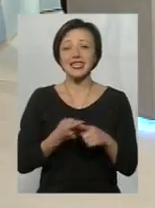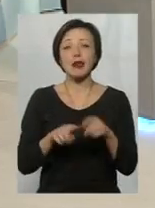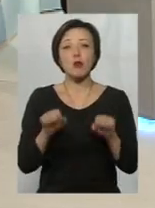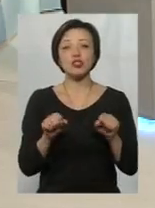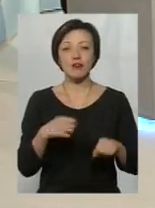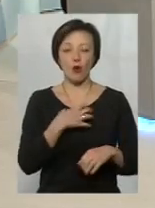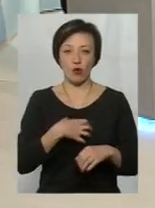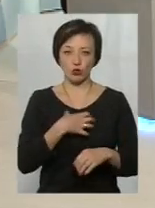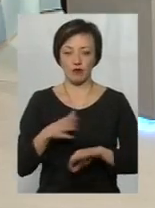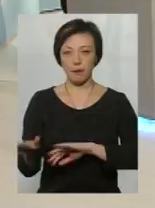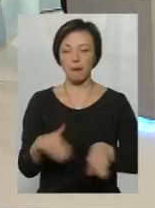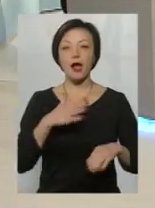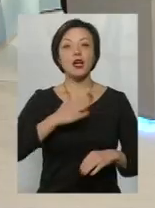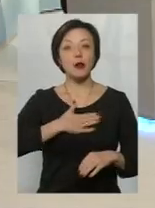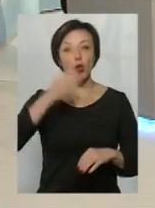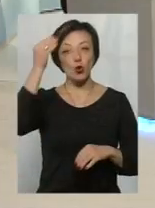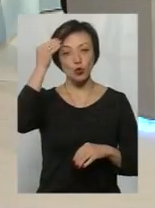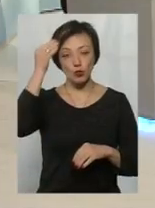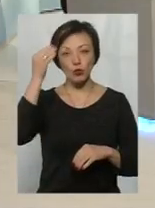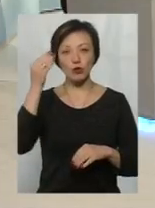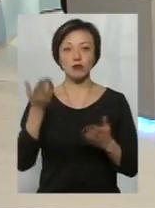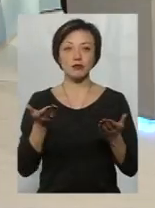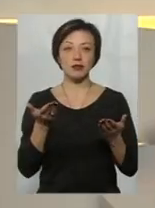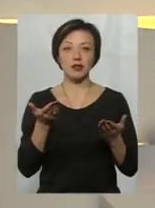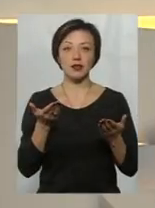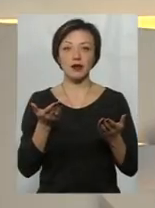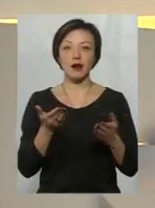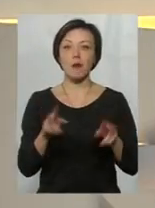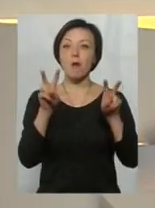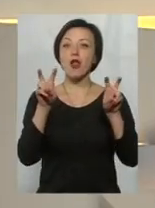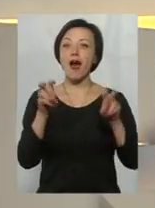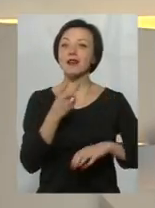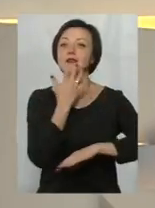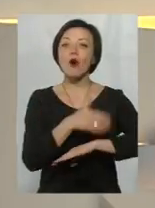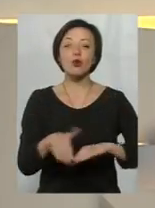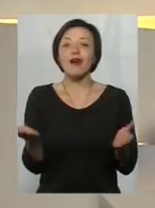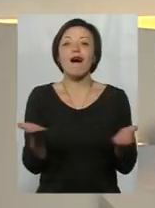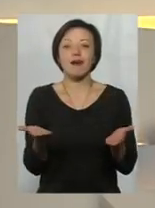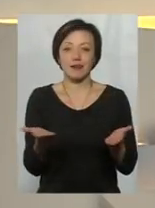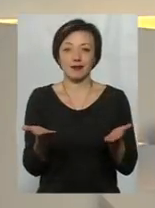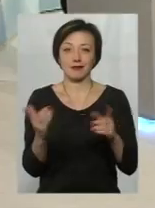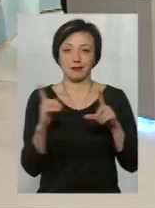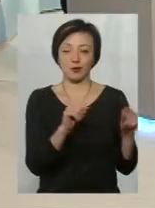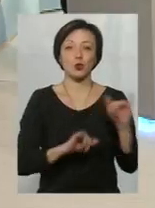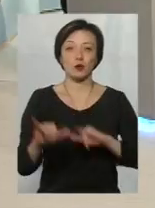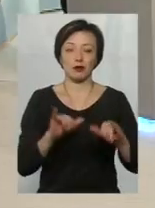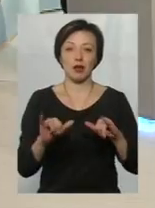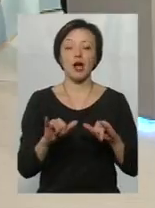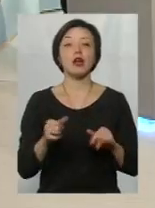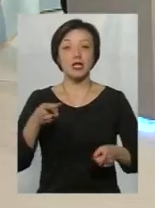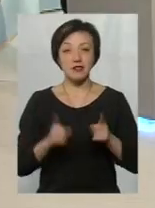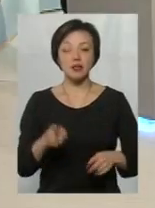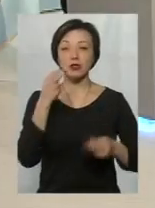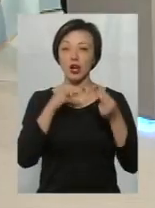на мою думку, понятне, за кордон дуже обширний. Дивляючися, якийсь за кордон. Звісно,